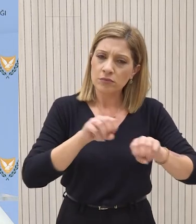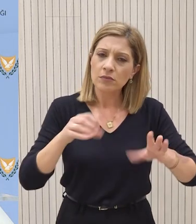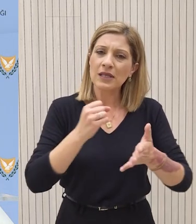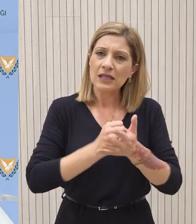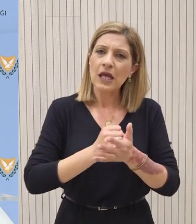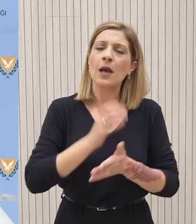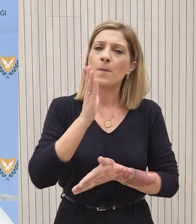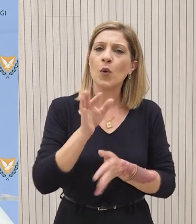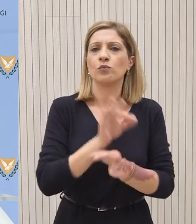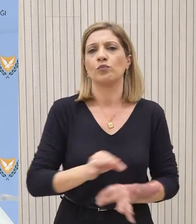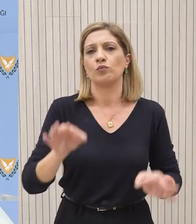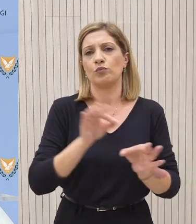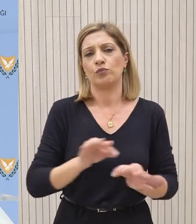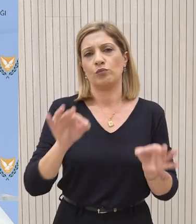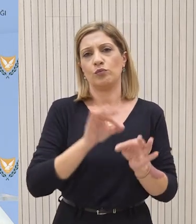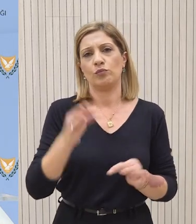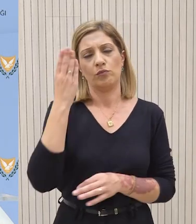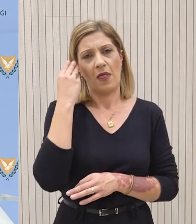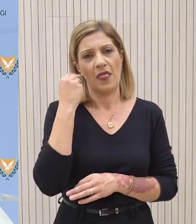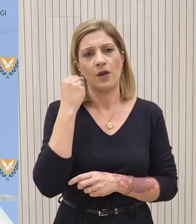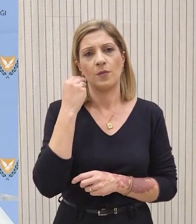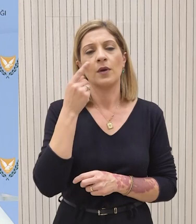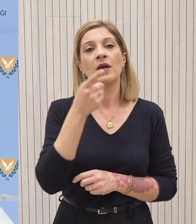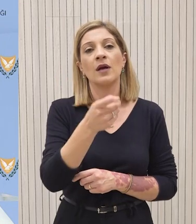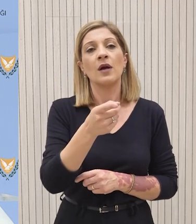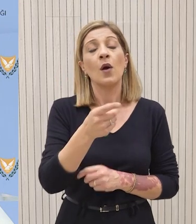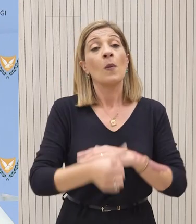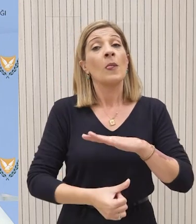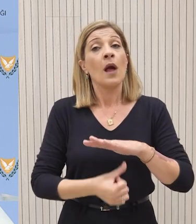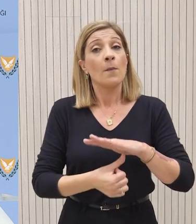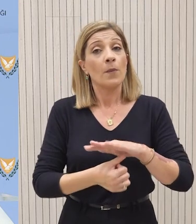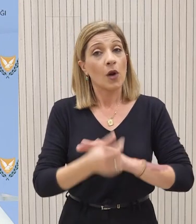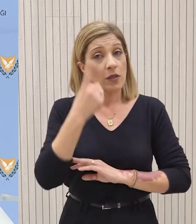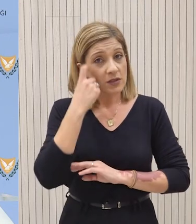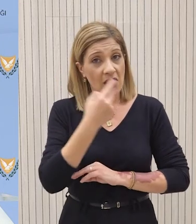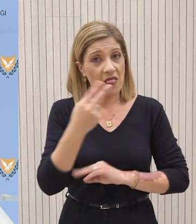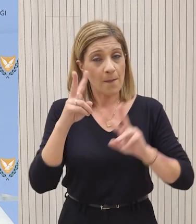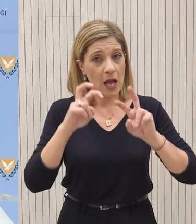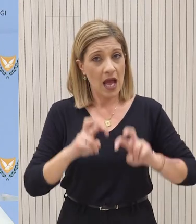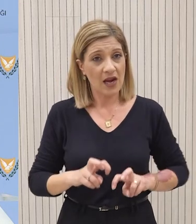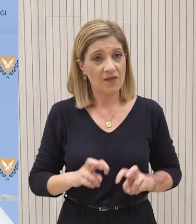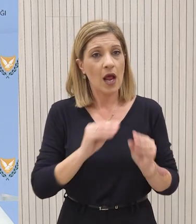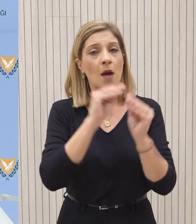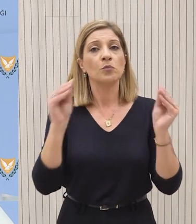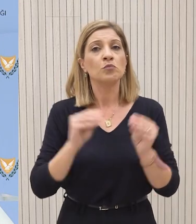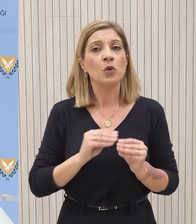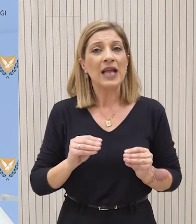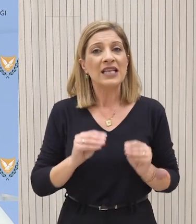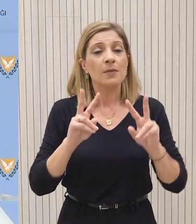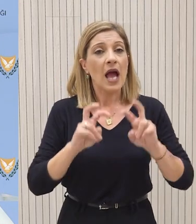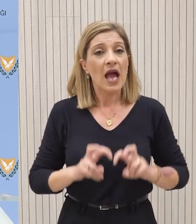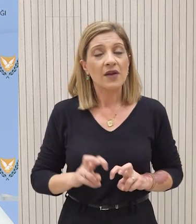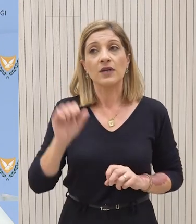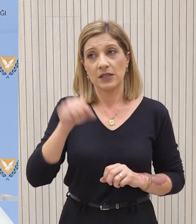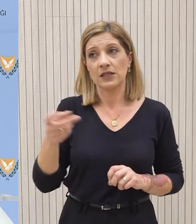σημειώματος που ετοιμάζεται από το αρμόδιο Υπουργείο. Για το πόρισμα εννοείστε. Για το πόρισμα ναι και